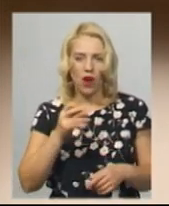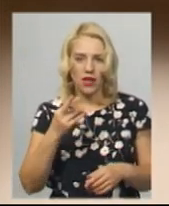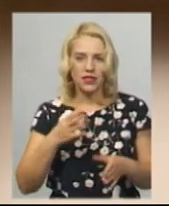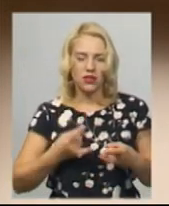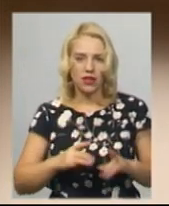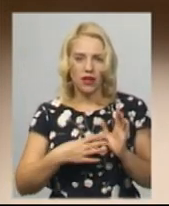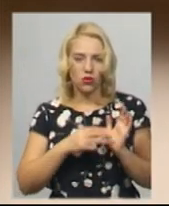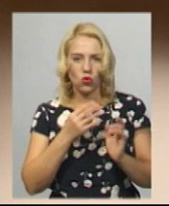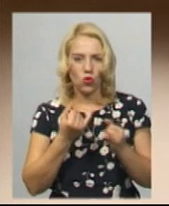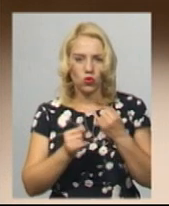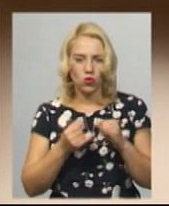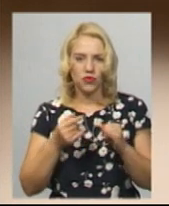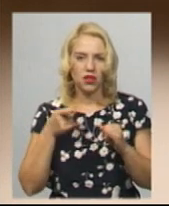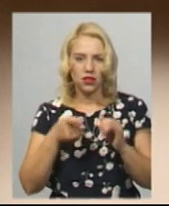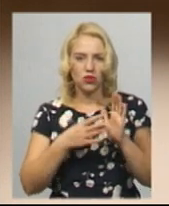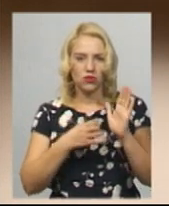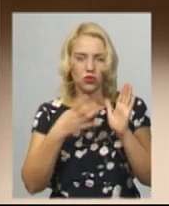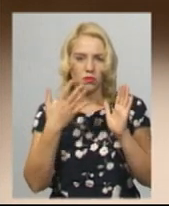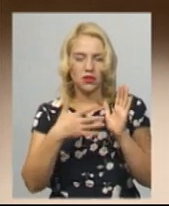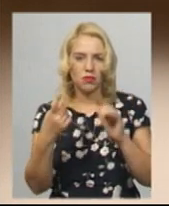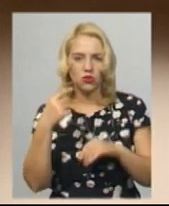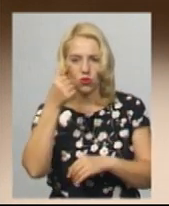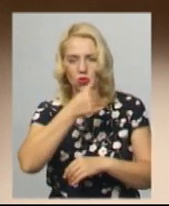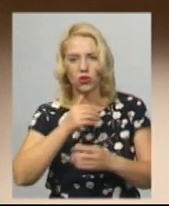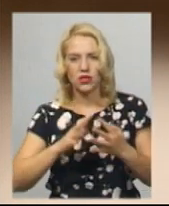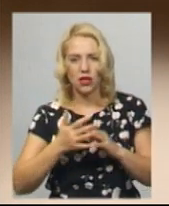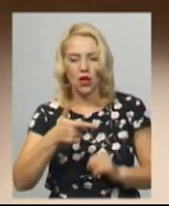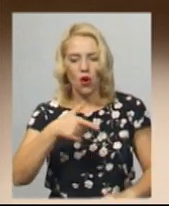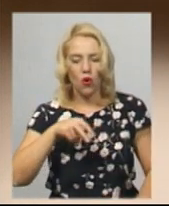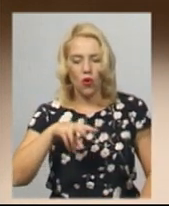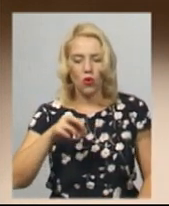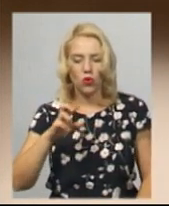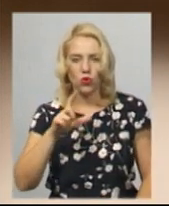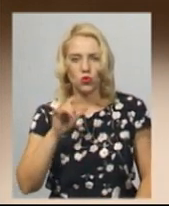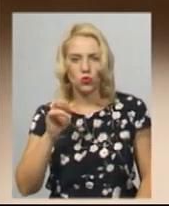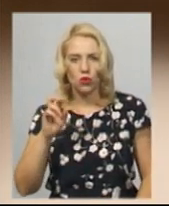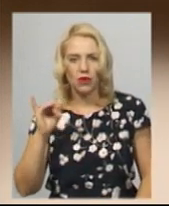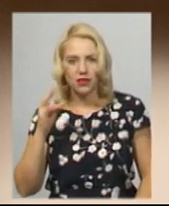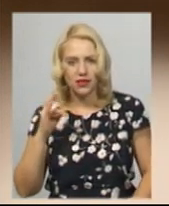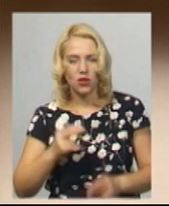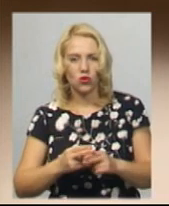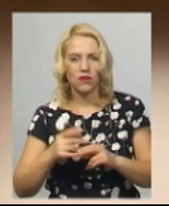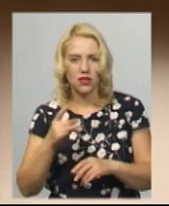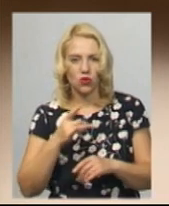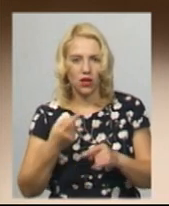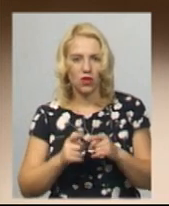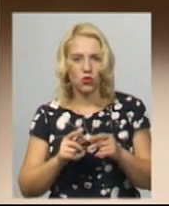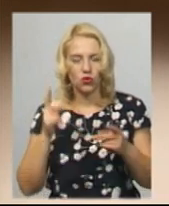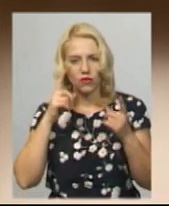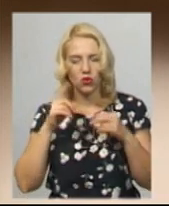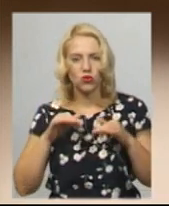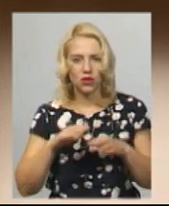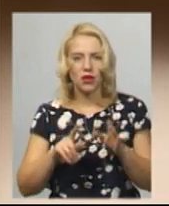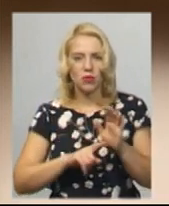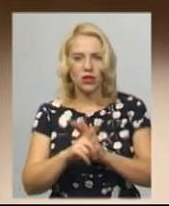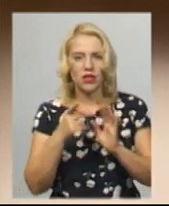9 жовтня 1951 року в селі Голозубинці Дунаєвецького району. Творчу діяльність розпочав у 69-му